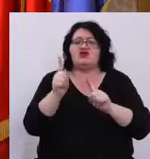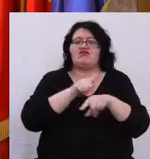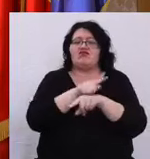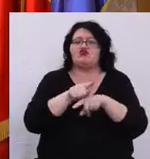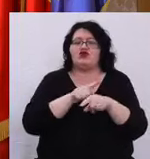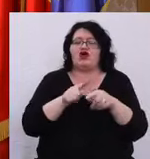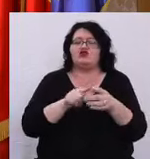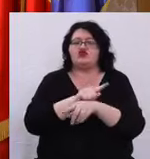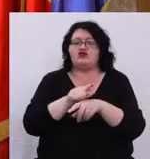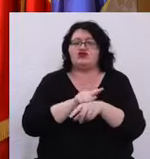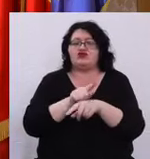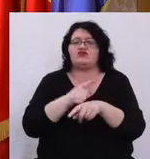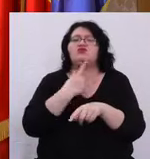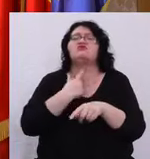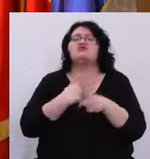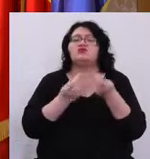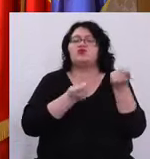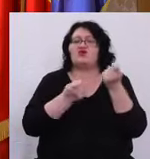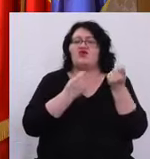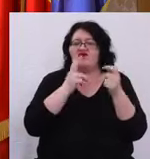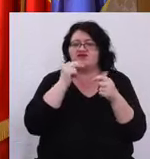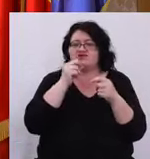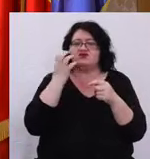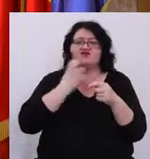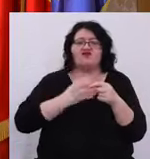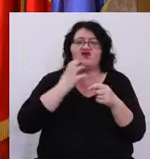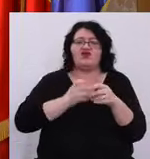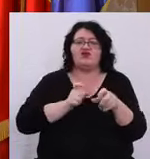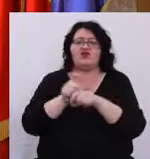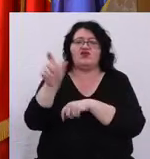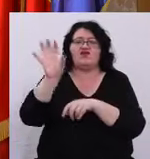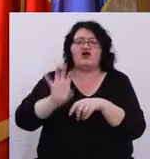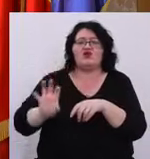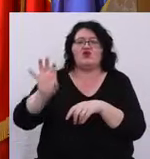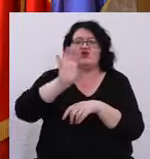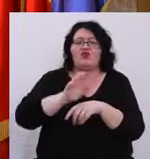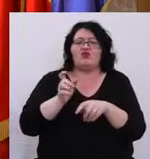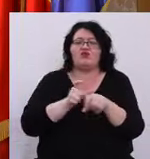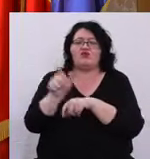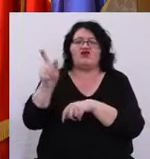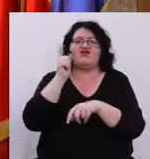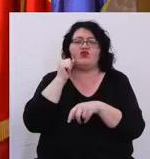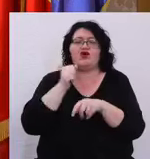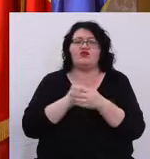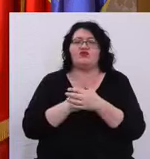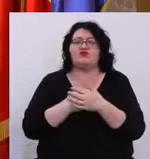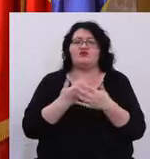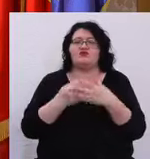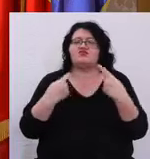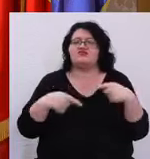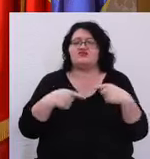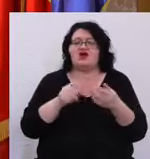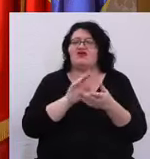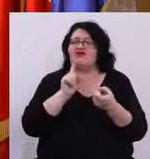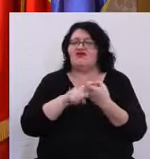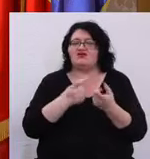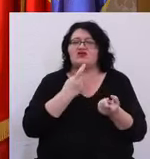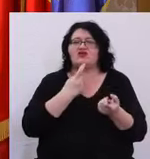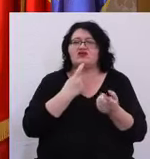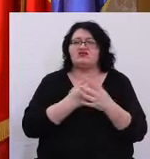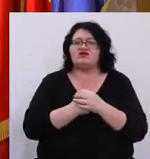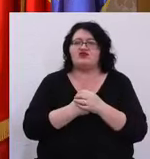același timp promovează un discurs violent Xenofob și anti-european Adică profund anti-timișorean Și